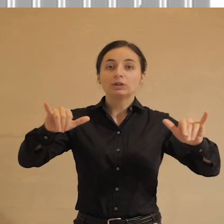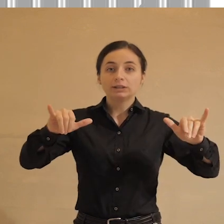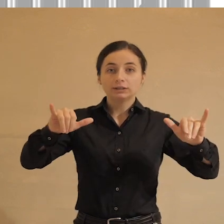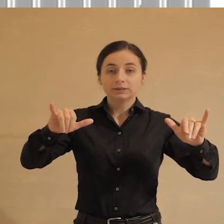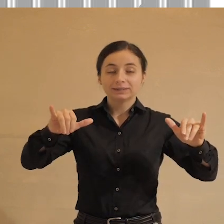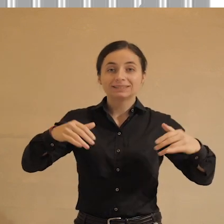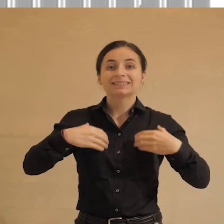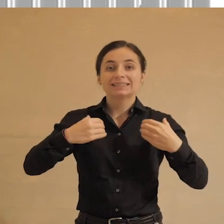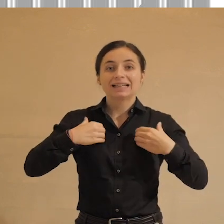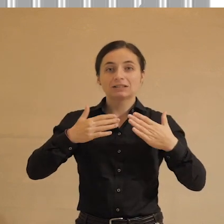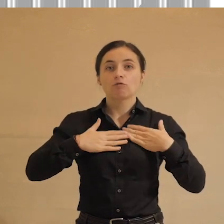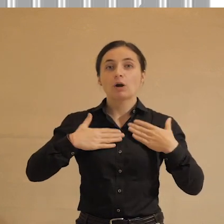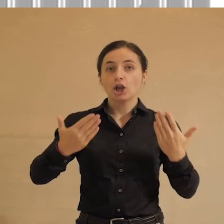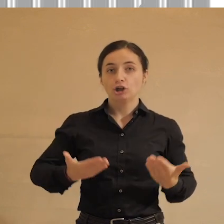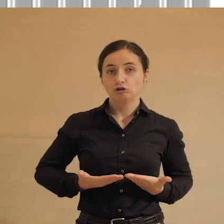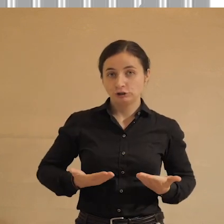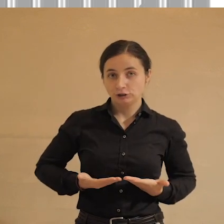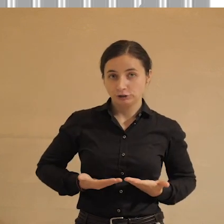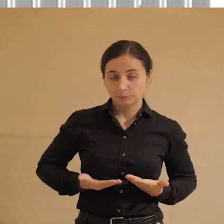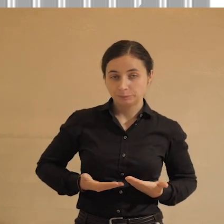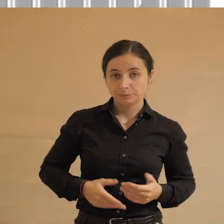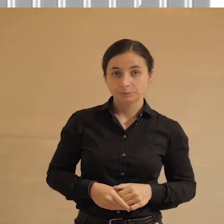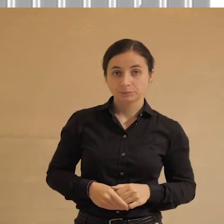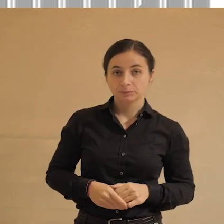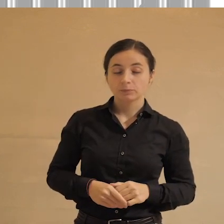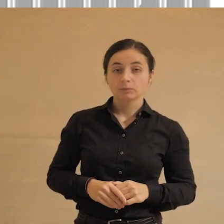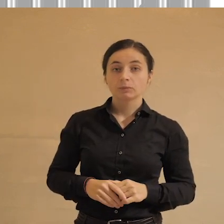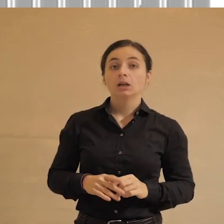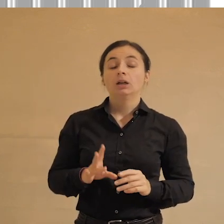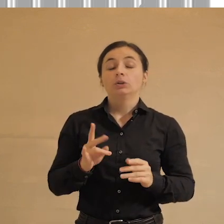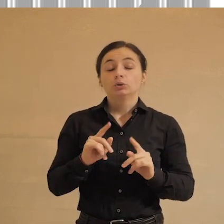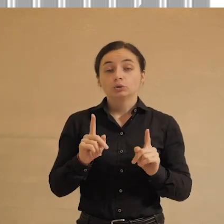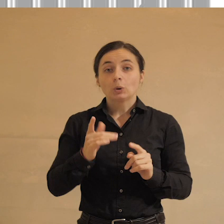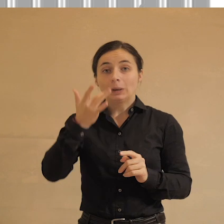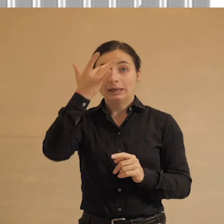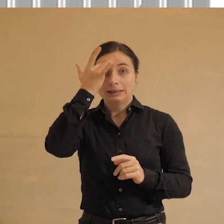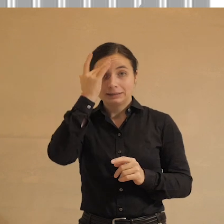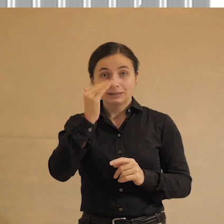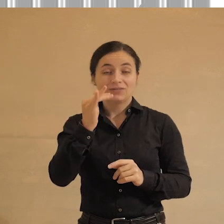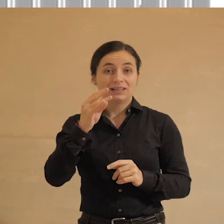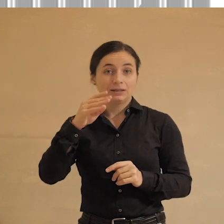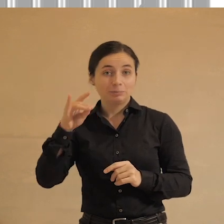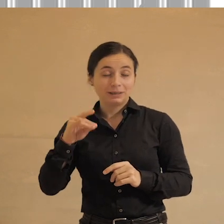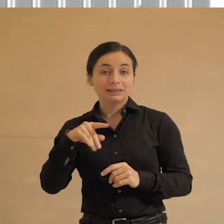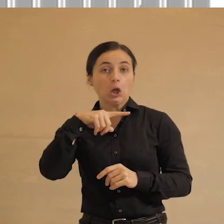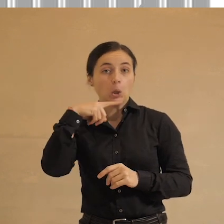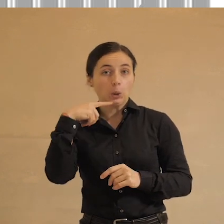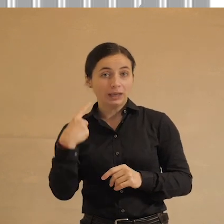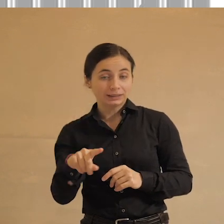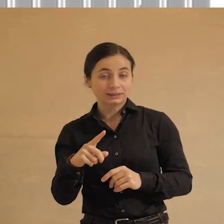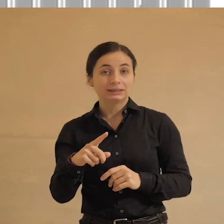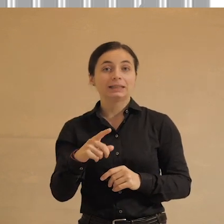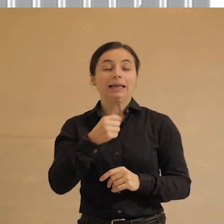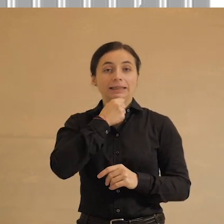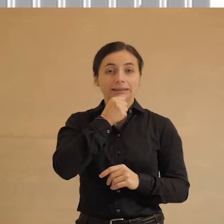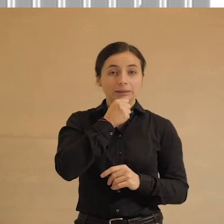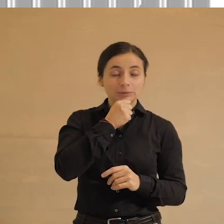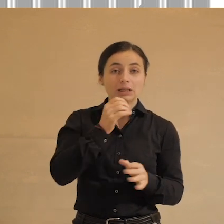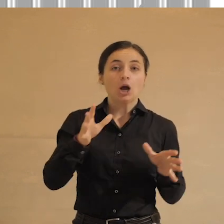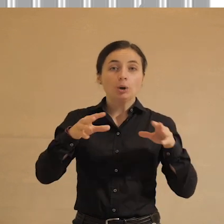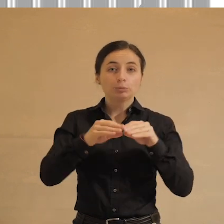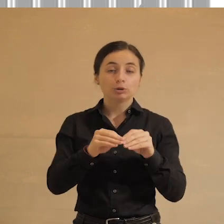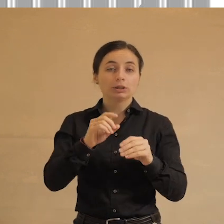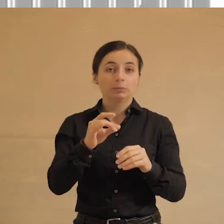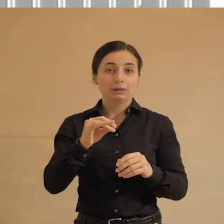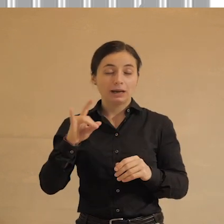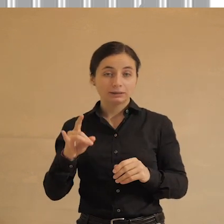уровень стресса в моей жизни. Значит, ну что, Индия, Филиппины, Россия, Саудовская Аравия, Египет, Объединенные Арабские